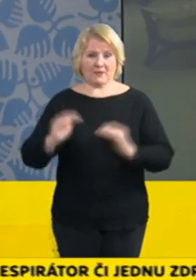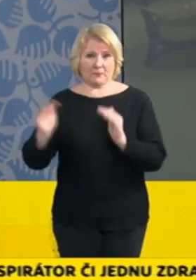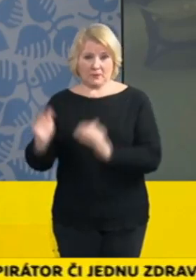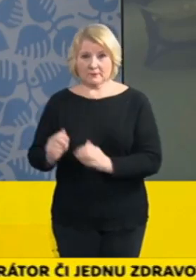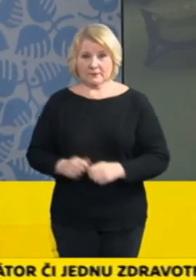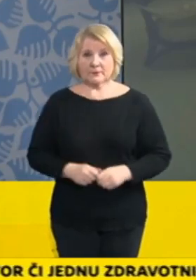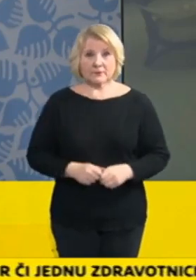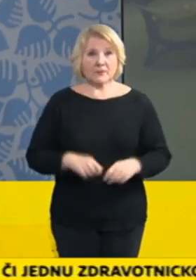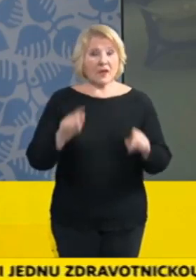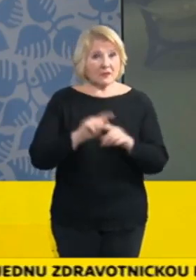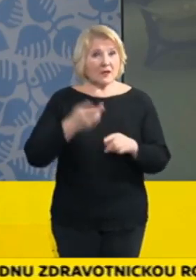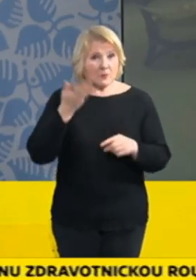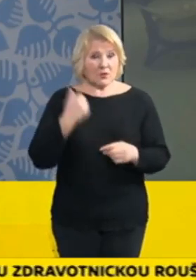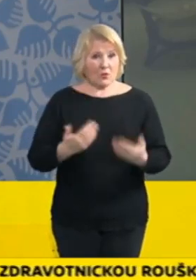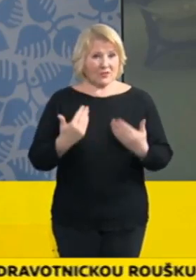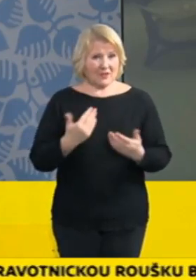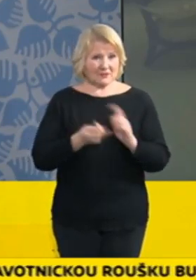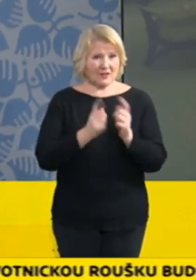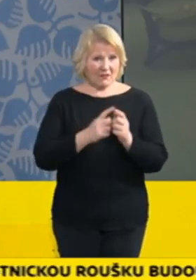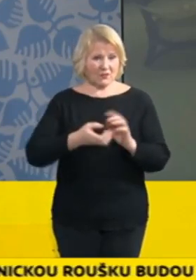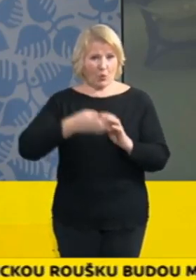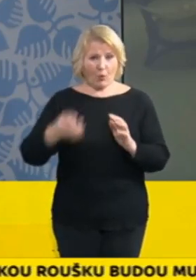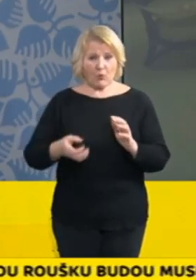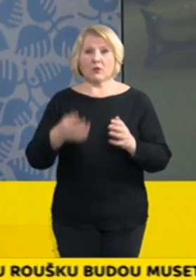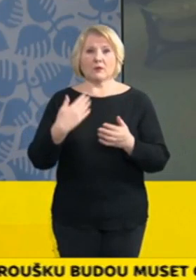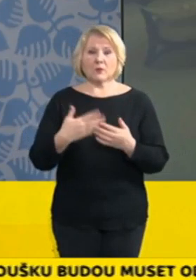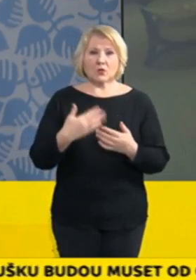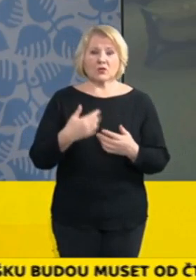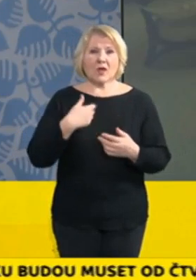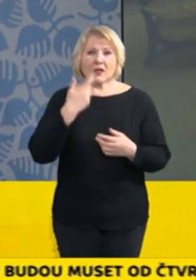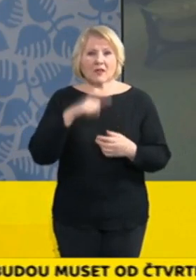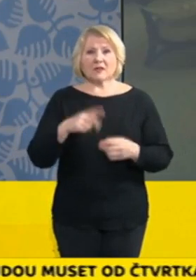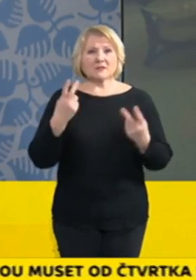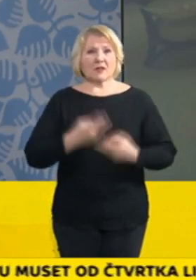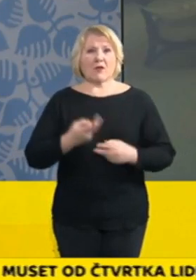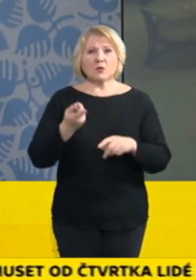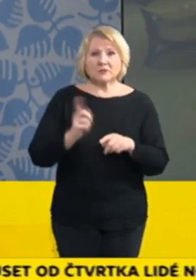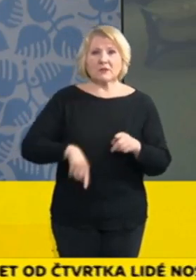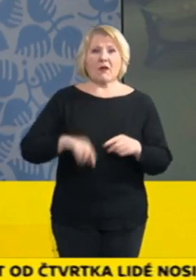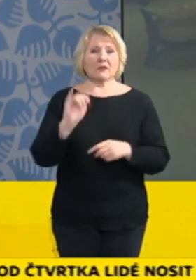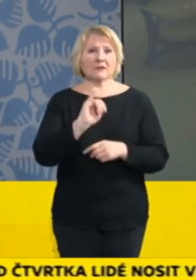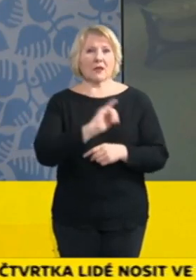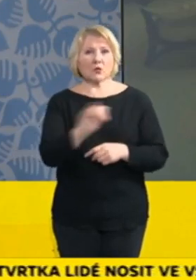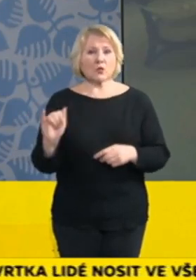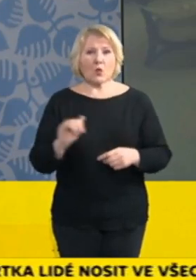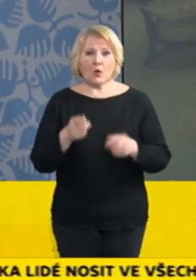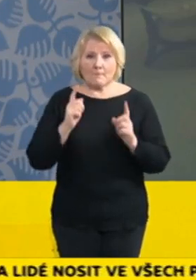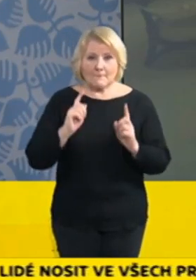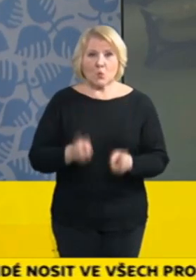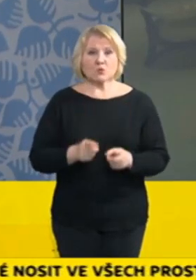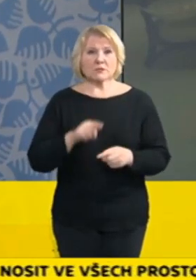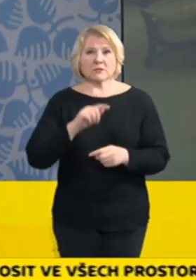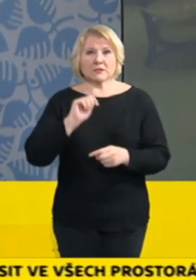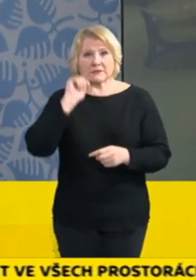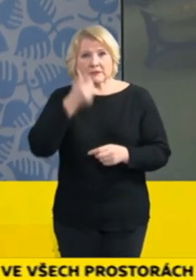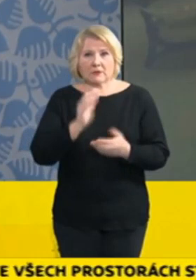trvalo dnešní jednání, abychom neuvedli někoho do složité situace, že by musel do zítřejšího